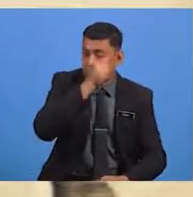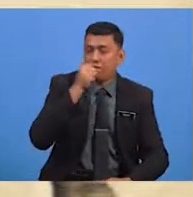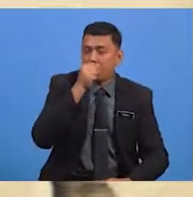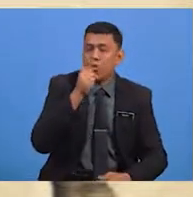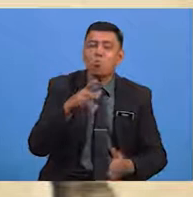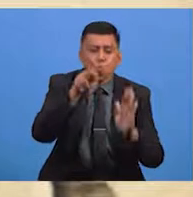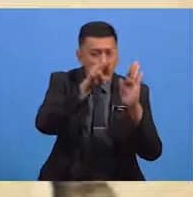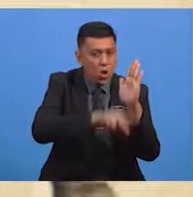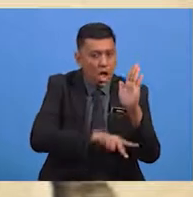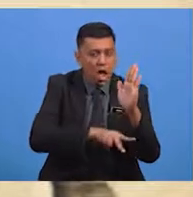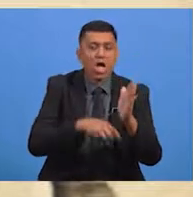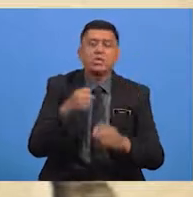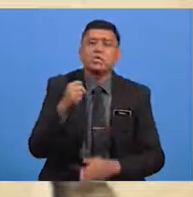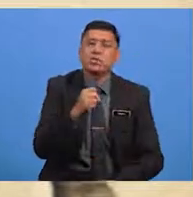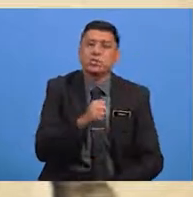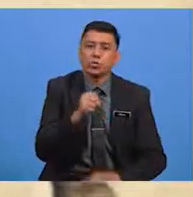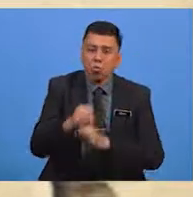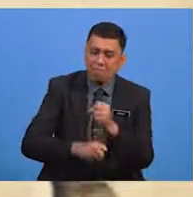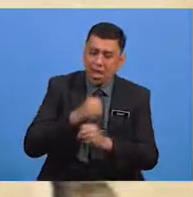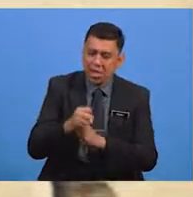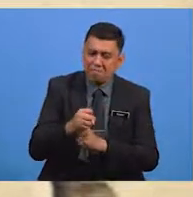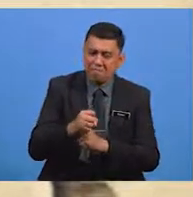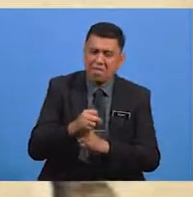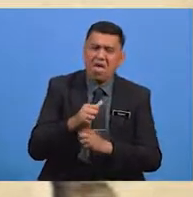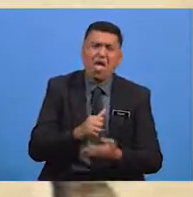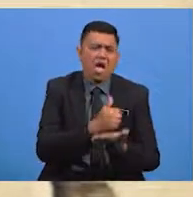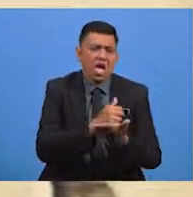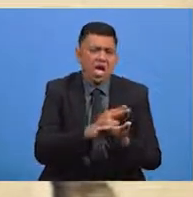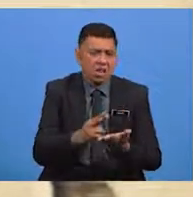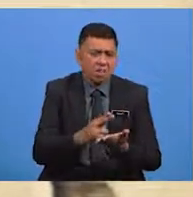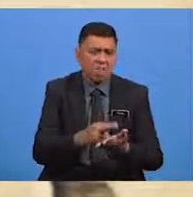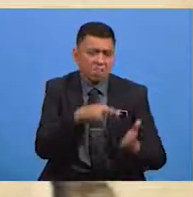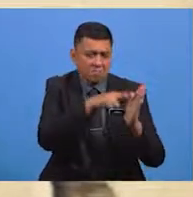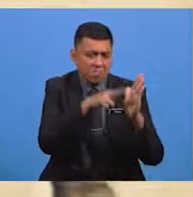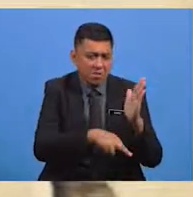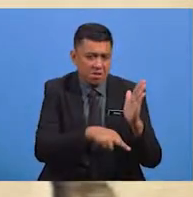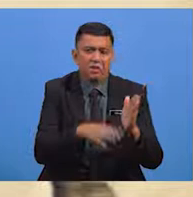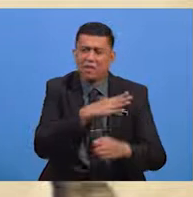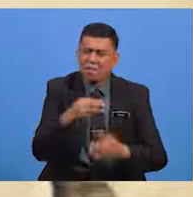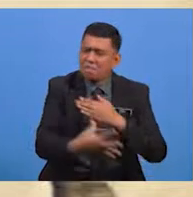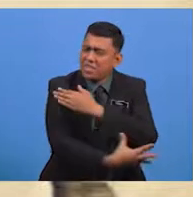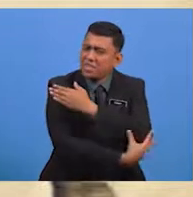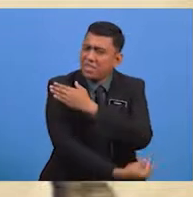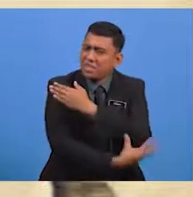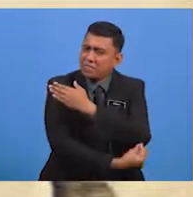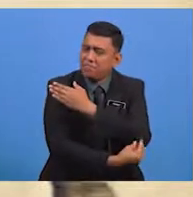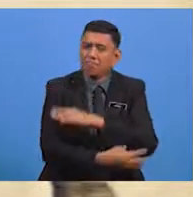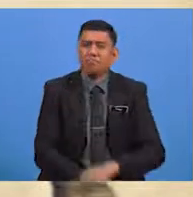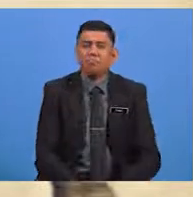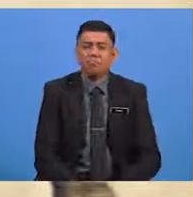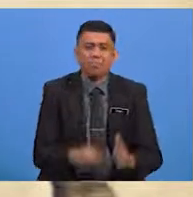sopan Berakhlak rendah Dan hidup Dalam kemiskinan Seterusnya